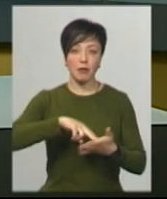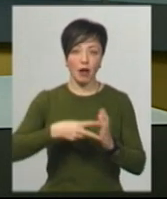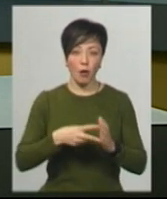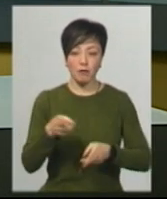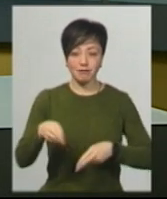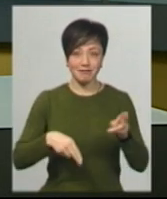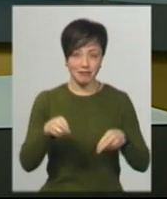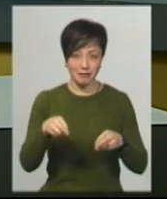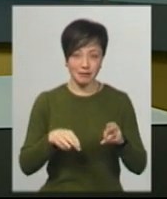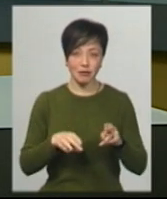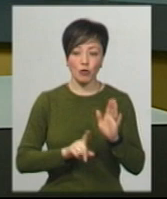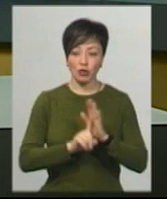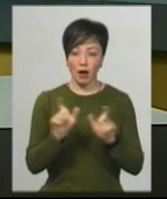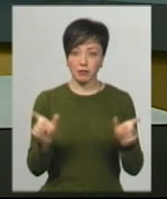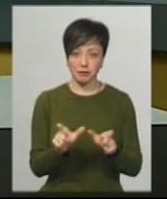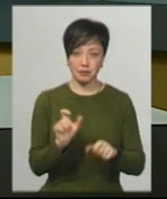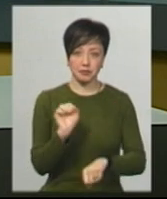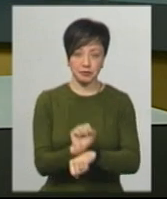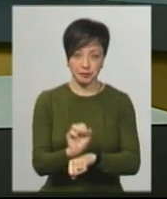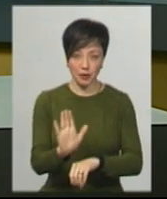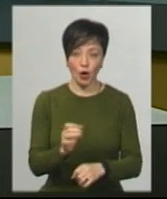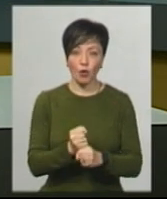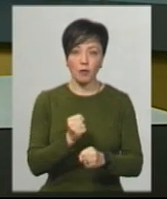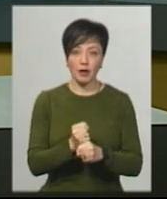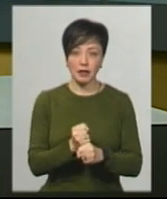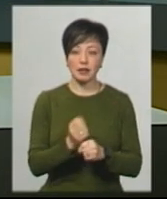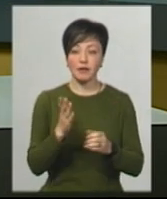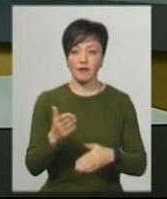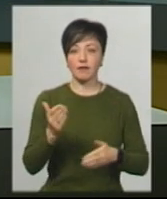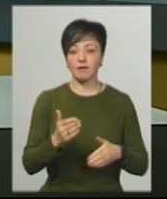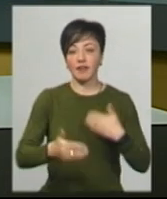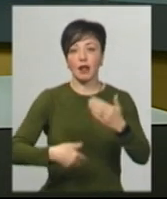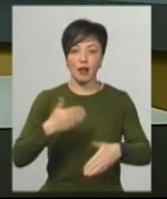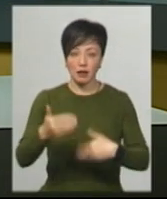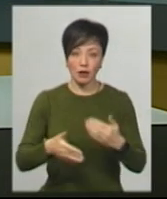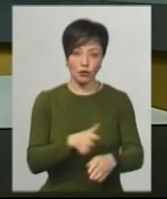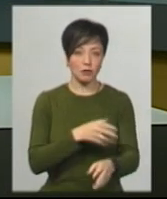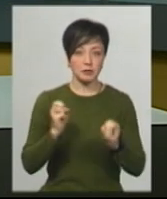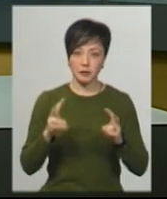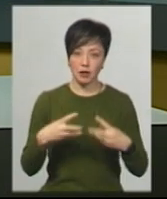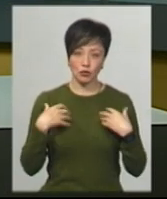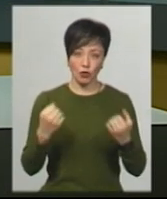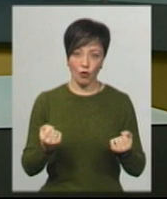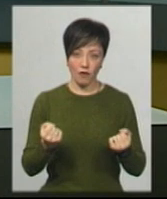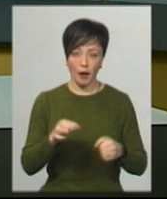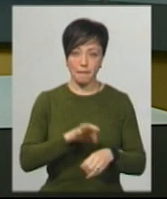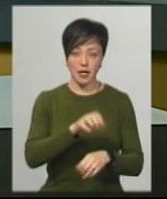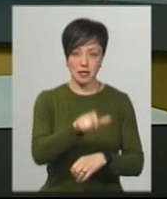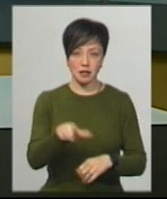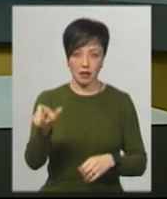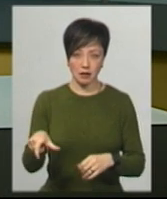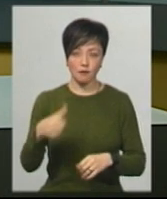які з початком карантину у лікарнях припинили, робити є ті, які відкладали надовго, також небезпечно для здоров'я пацієнтів.